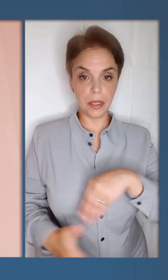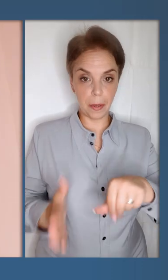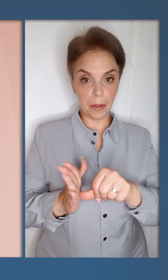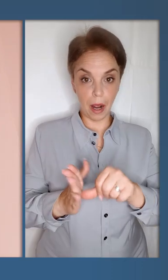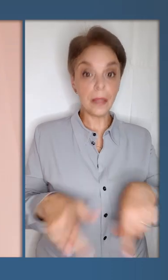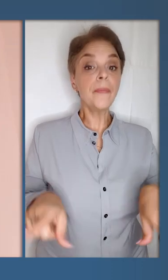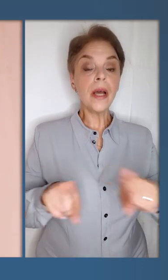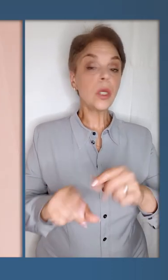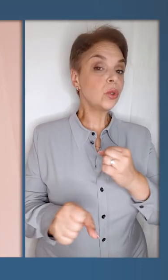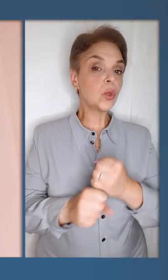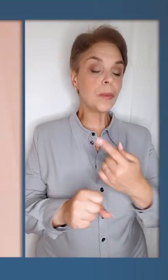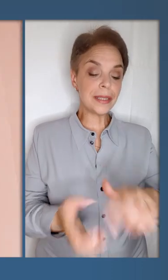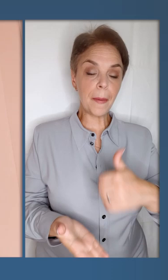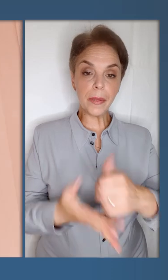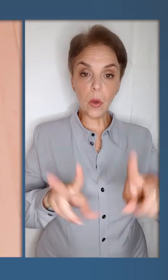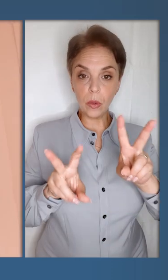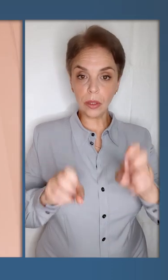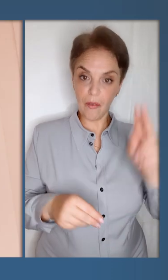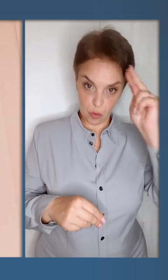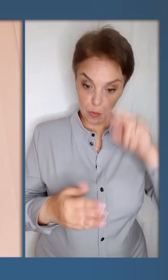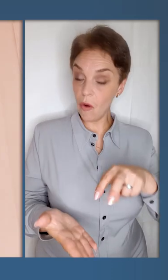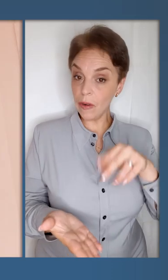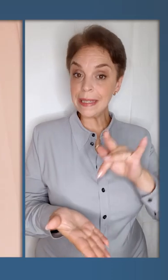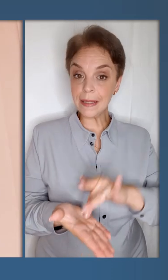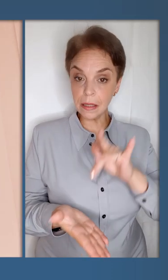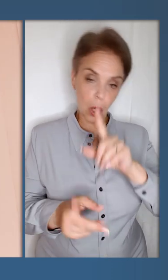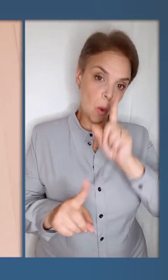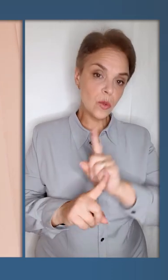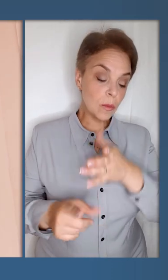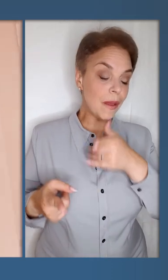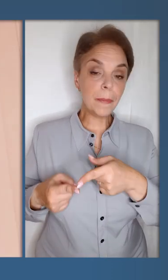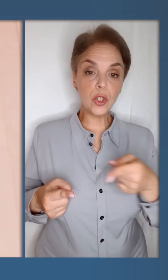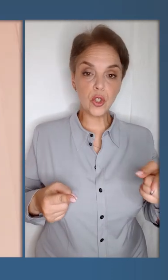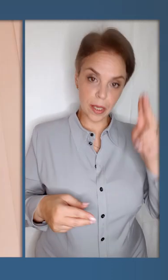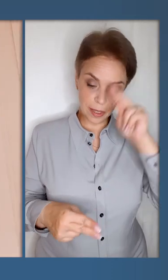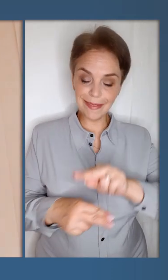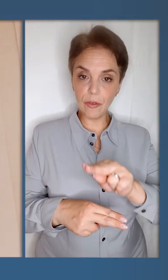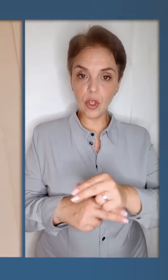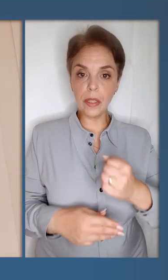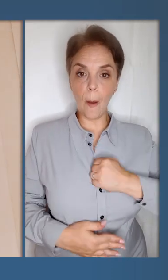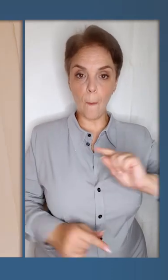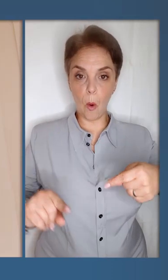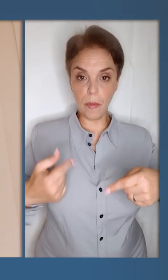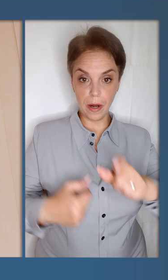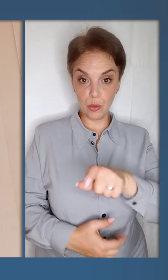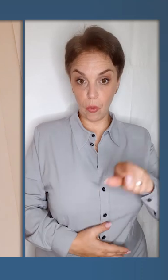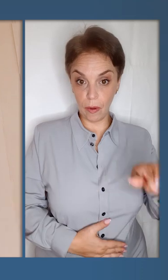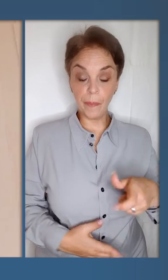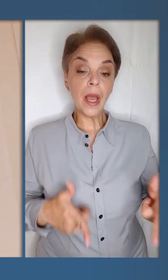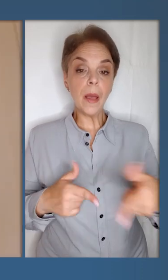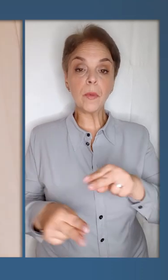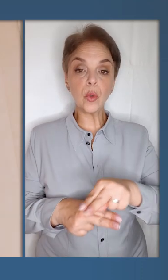на всі бригади, також зробити це пріоритетом в учбових центрах, особливо під час навчання мобілізовування.